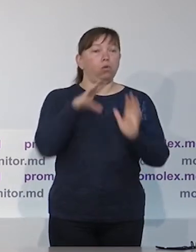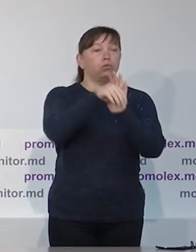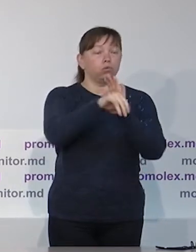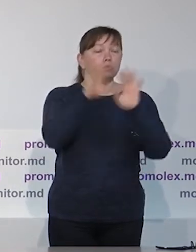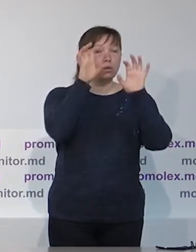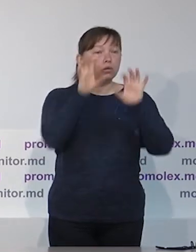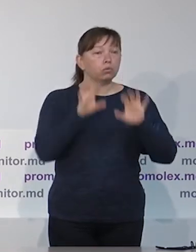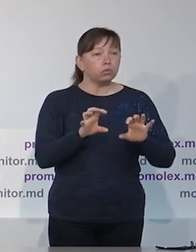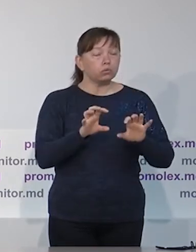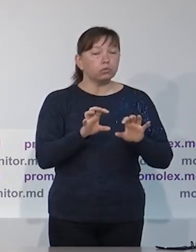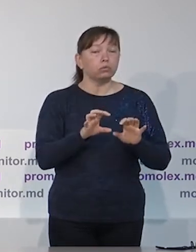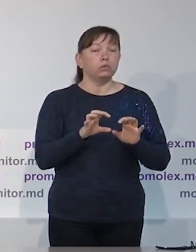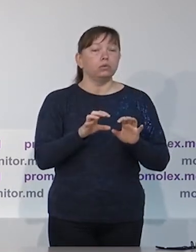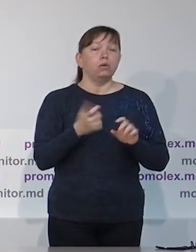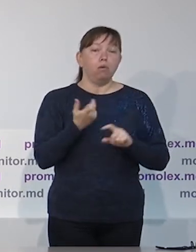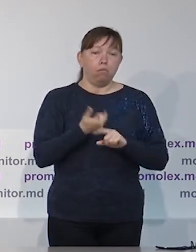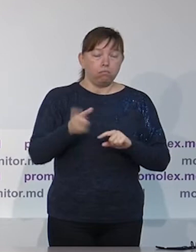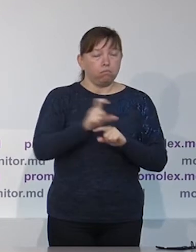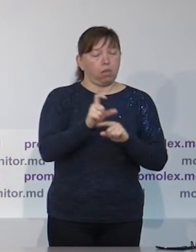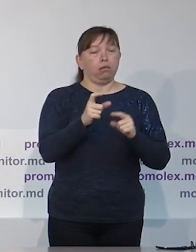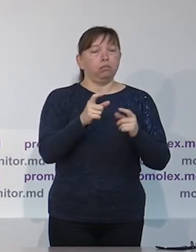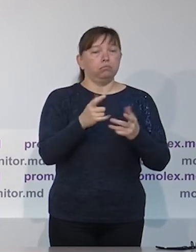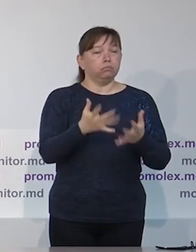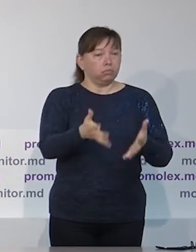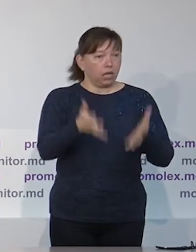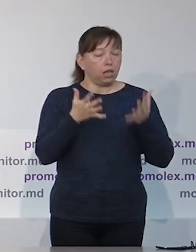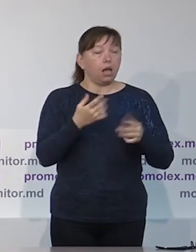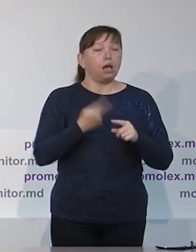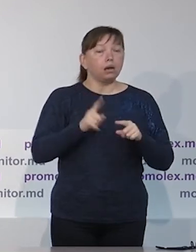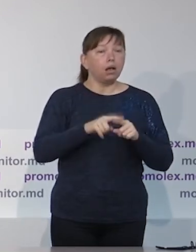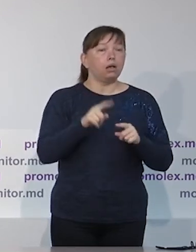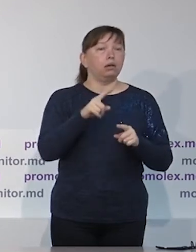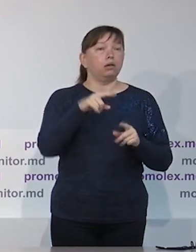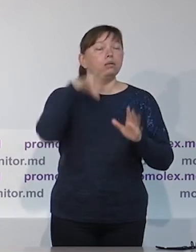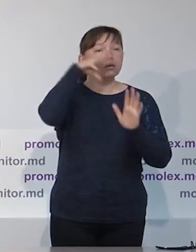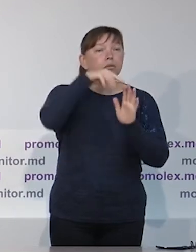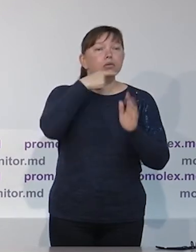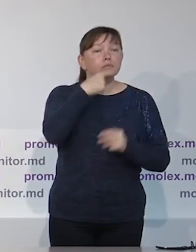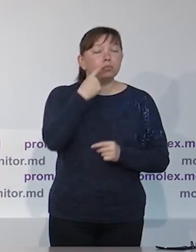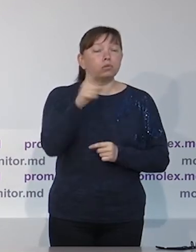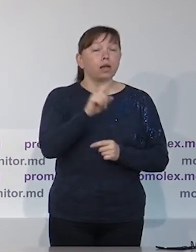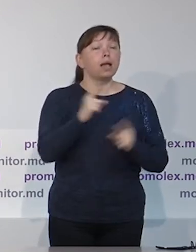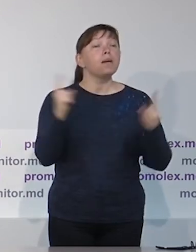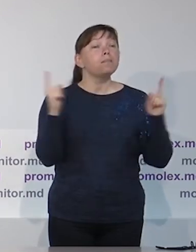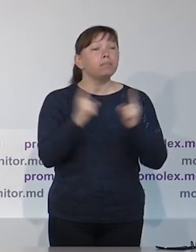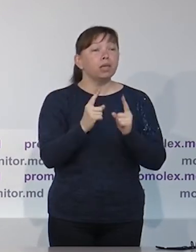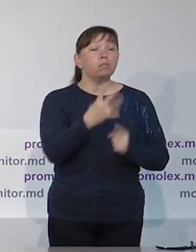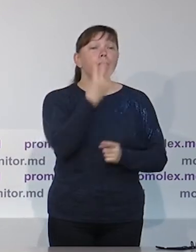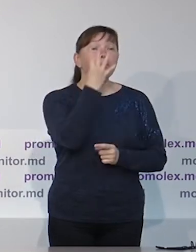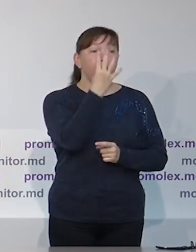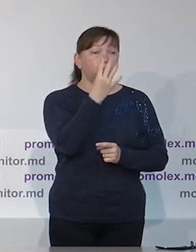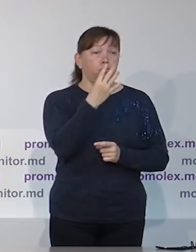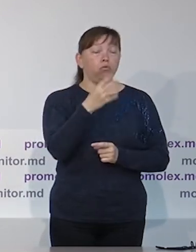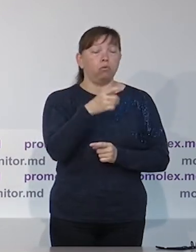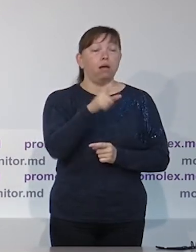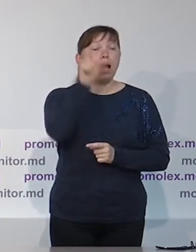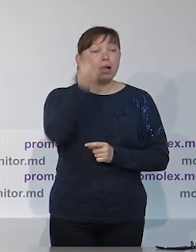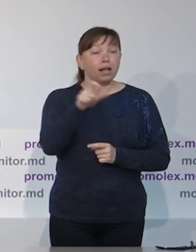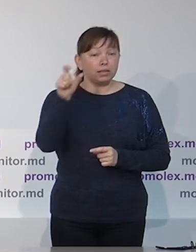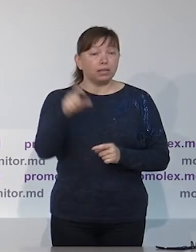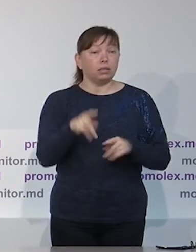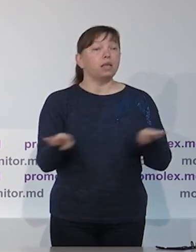впервые были введены юридические положения более четкие, которые требуют как минимум, чтобы